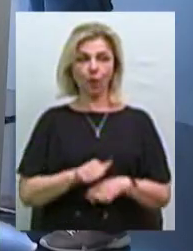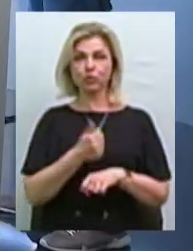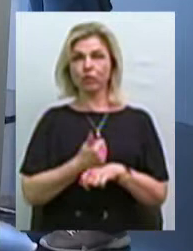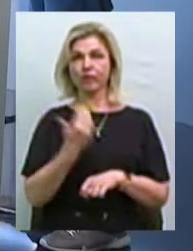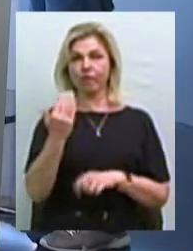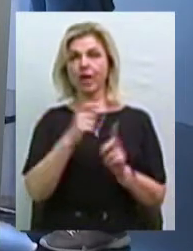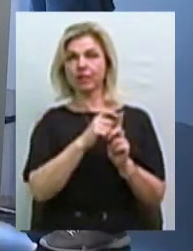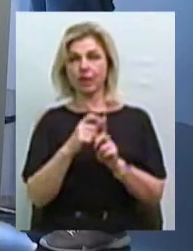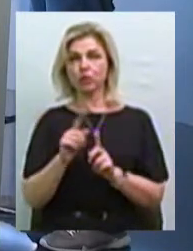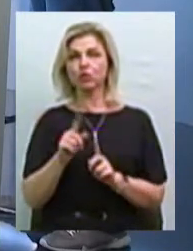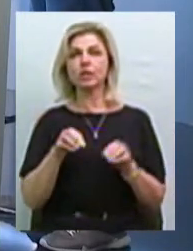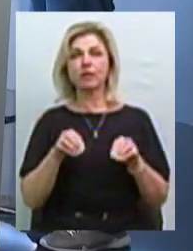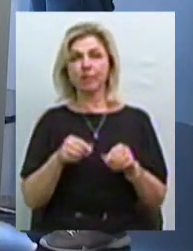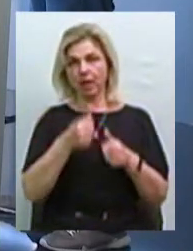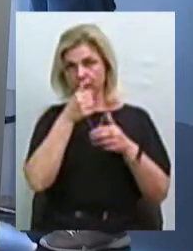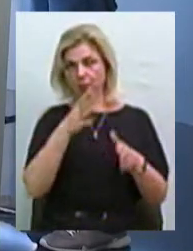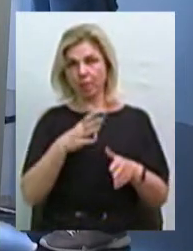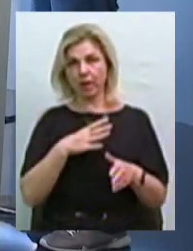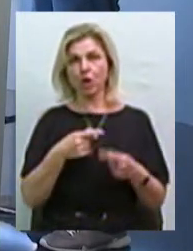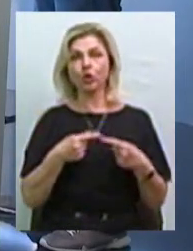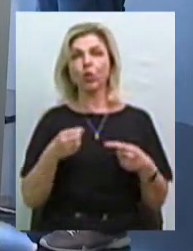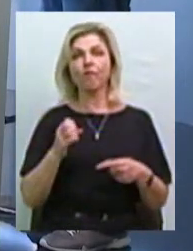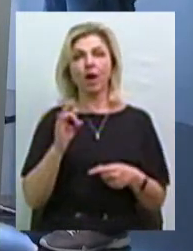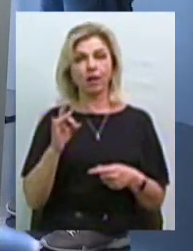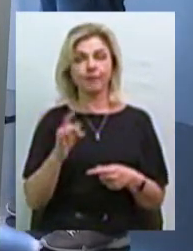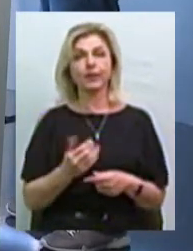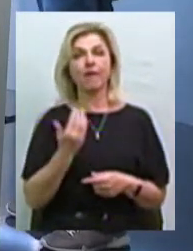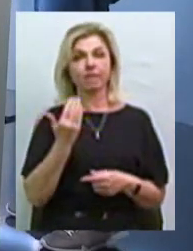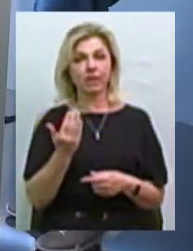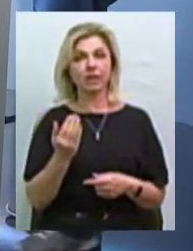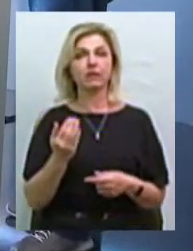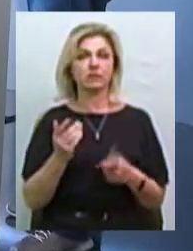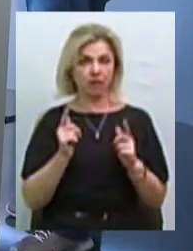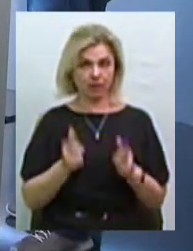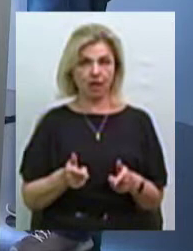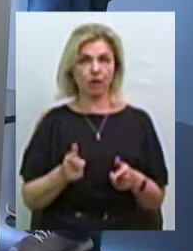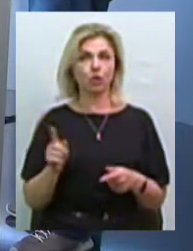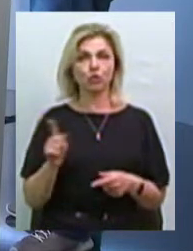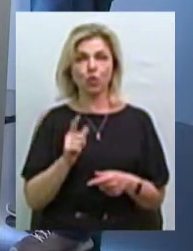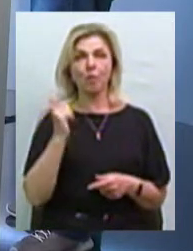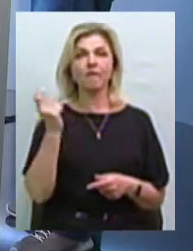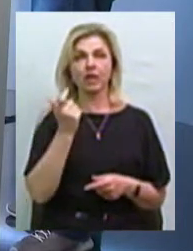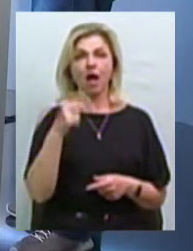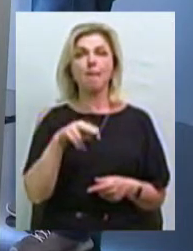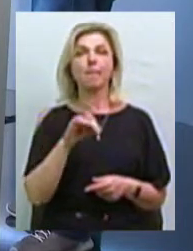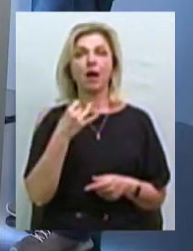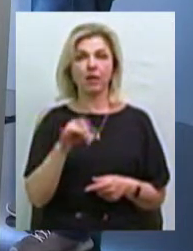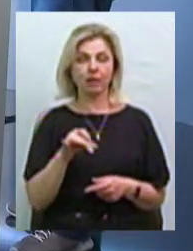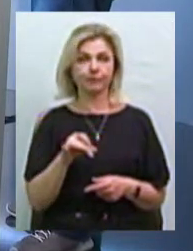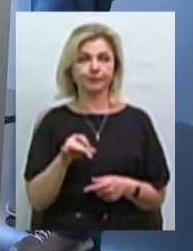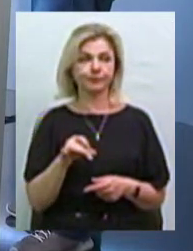те, що земля не може бути товаром. При цьому, ви за те, щоб власник паїв, в даному разі,